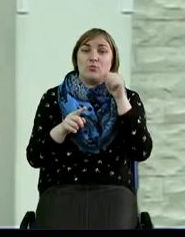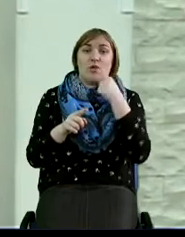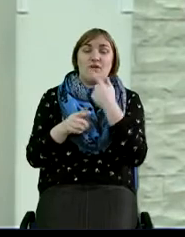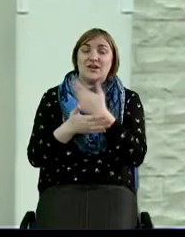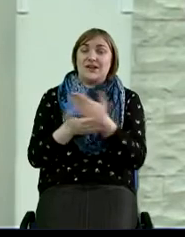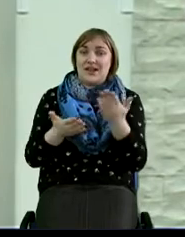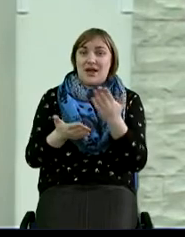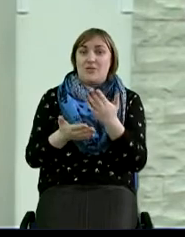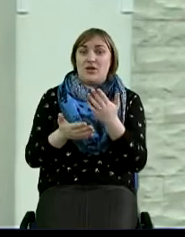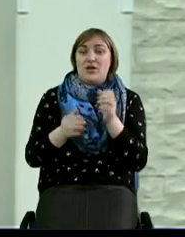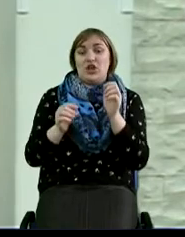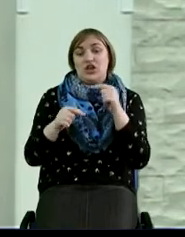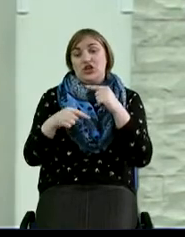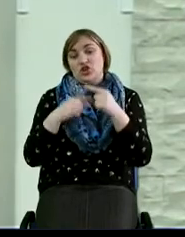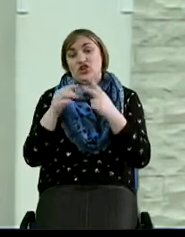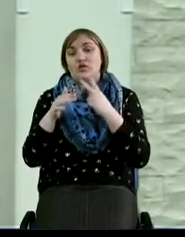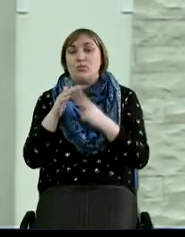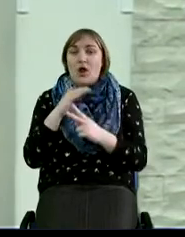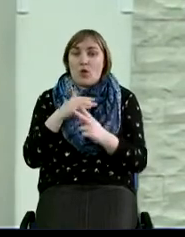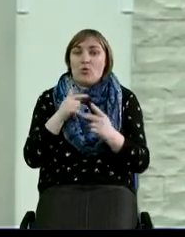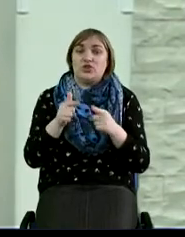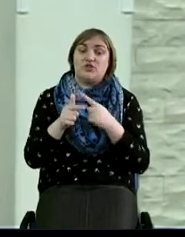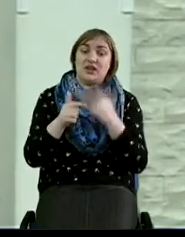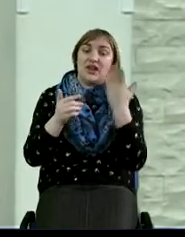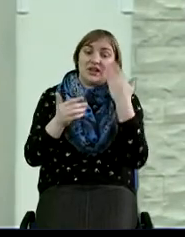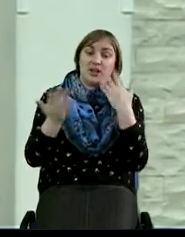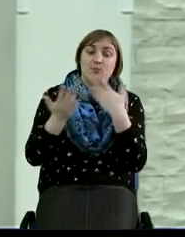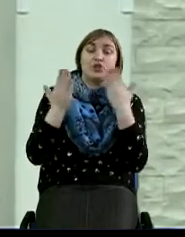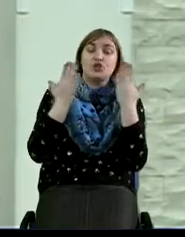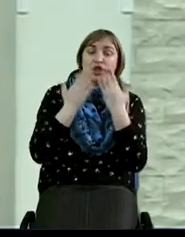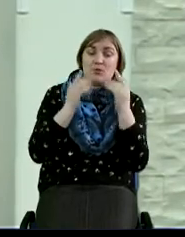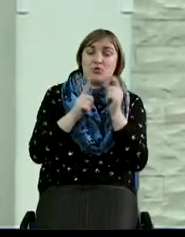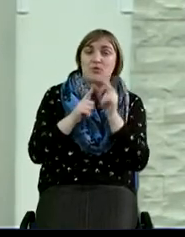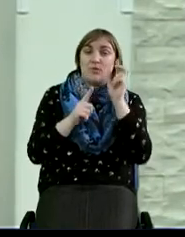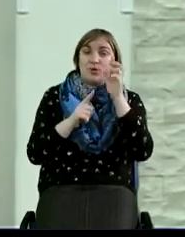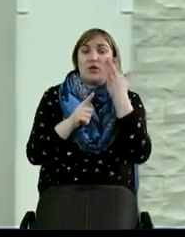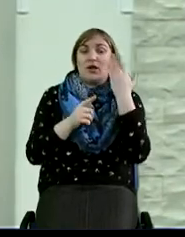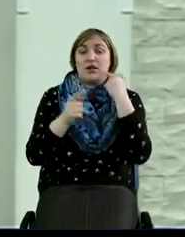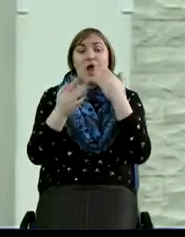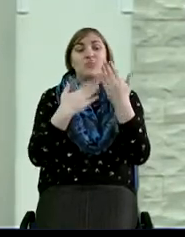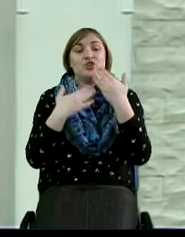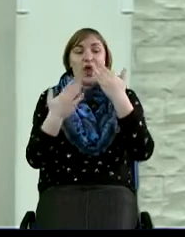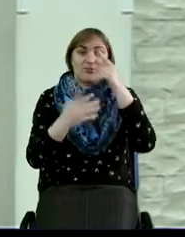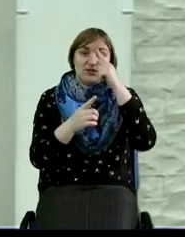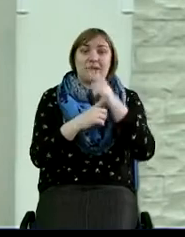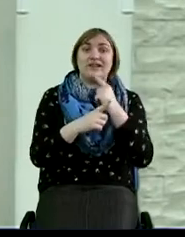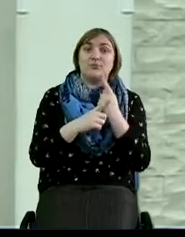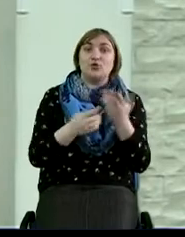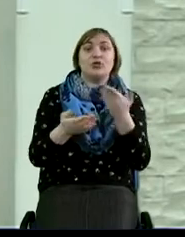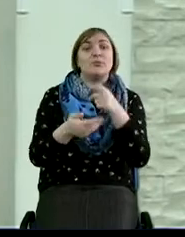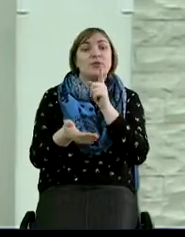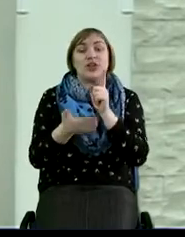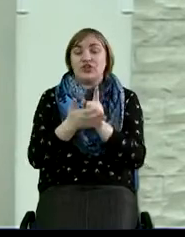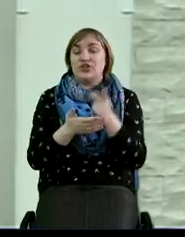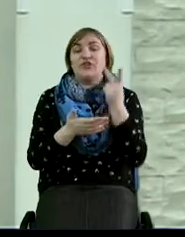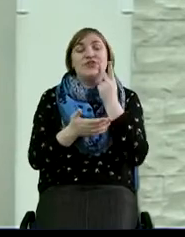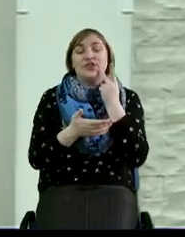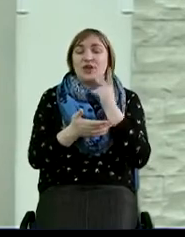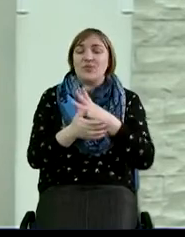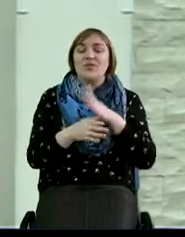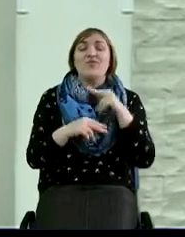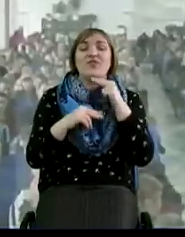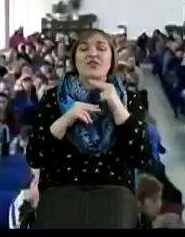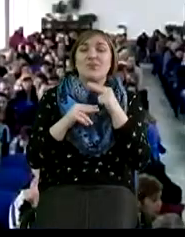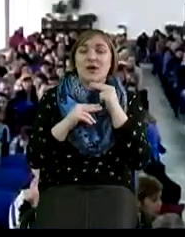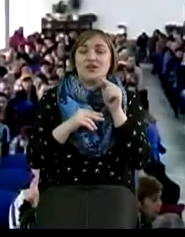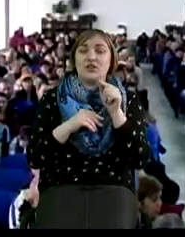может быть, или через пророчество, или когда мы читаем Слово Божие, когда общаемся с братьями и сестрами, мы должны быть всегда внимательны к